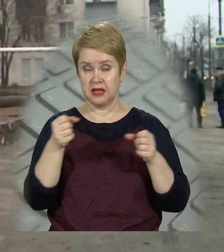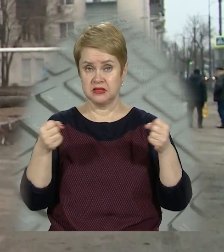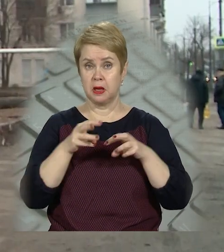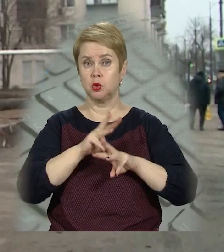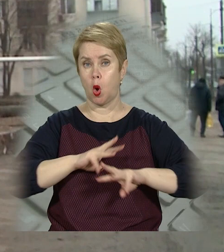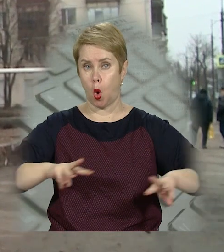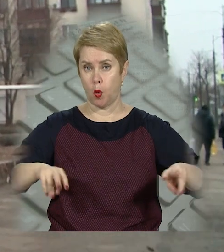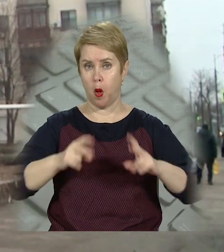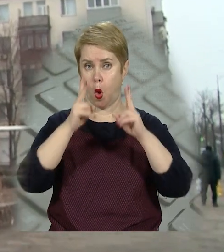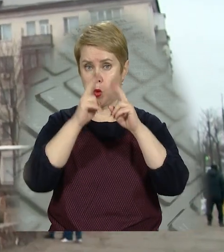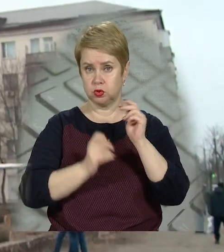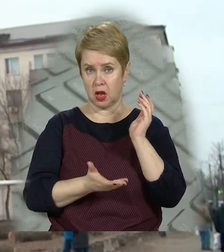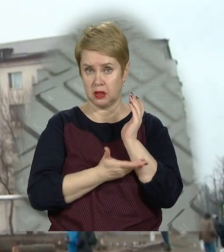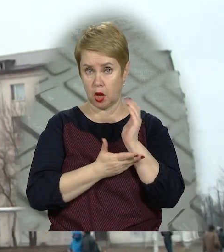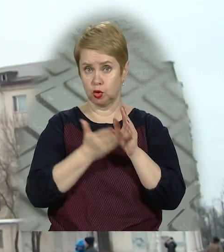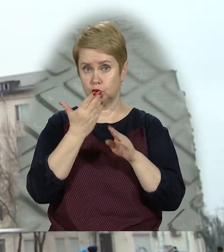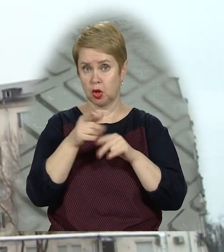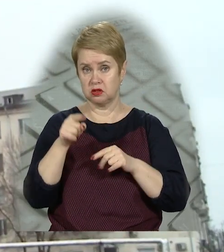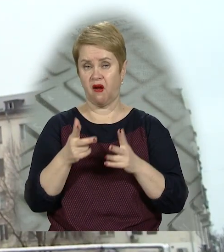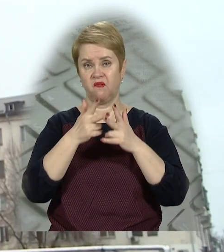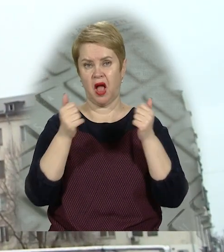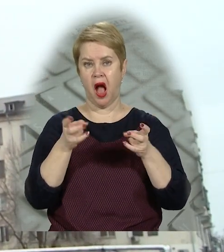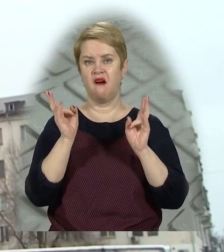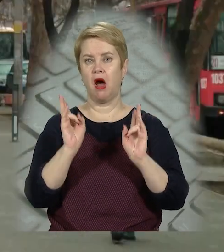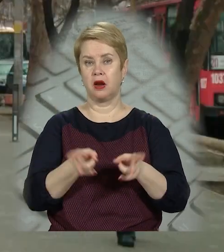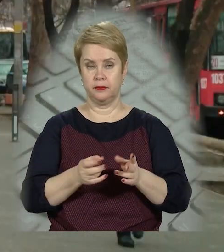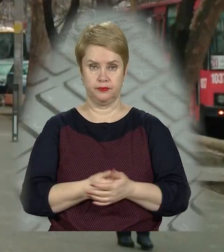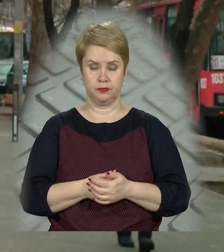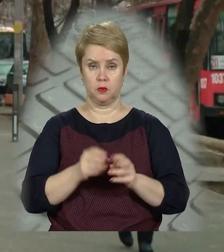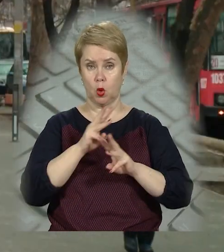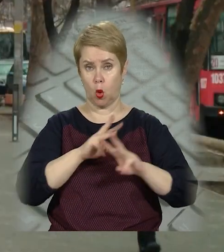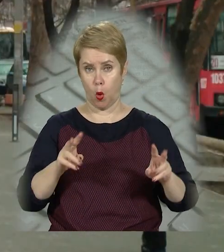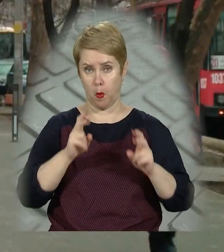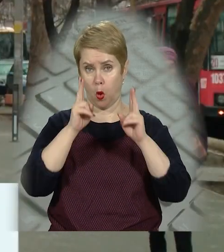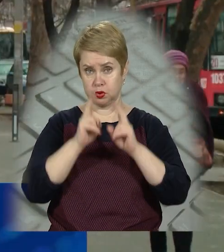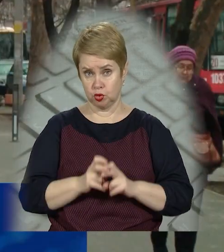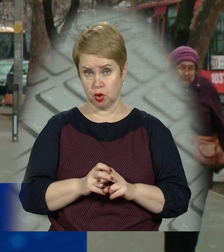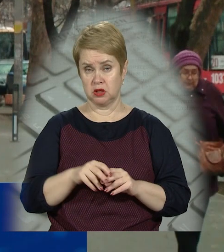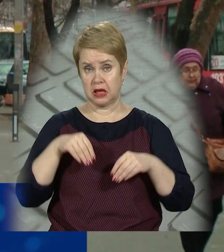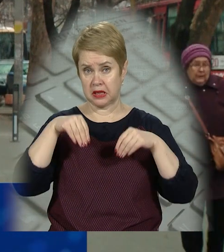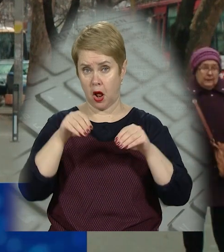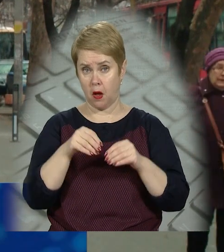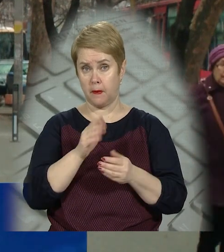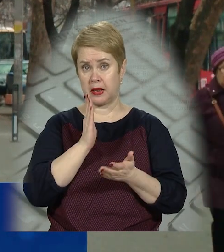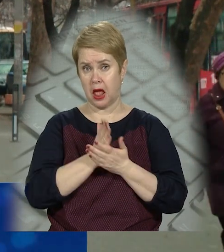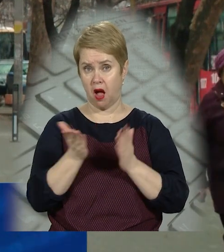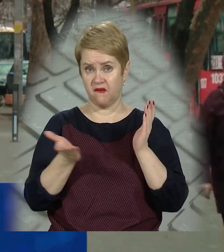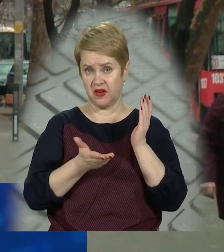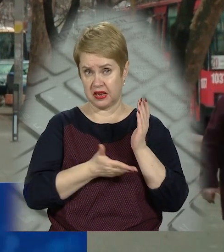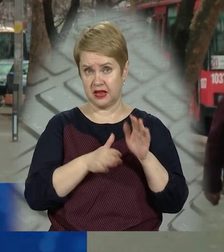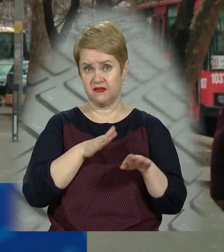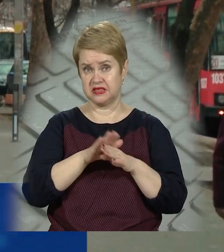спецкомісія, обстежила насадження і частину з них визнала аварійними. Комісія з обстеження зелених насаджень, що підлягають видаленню,